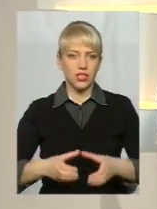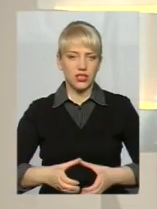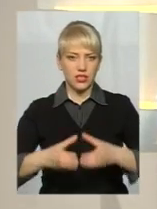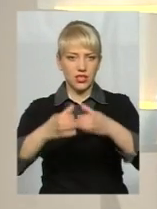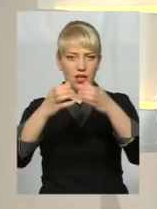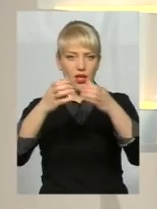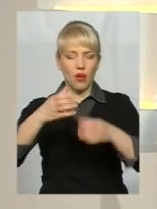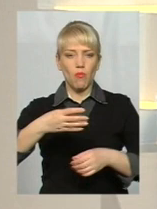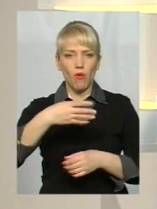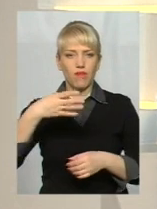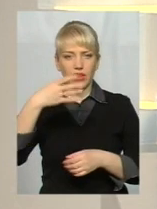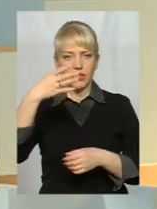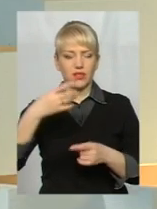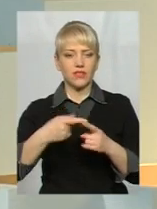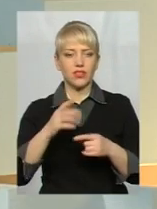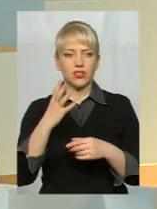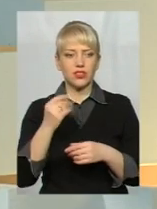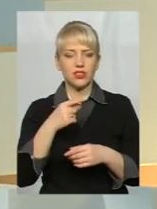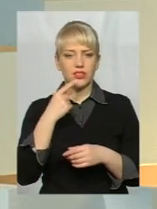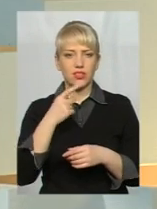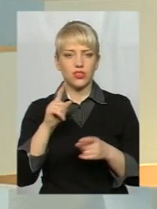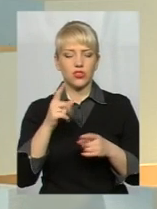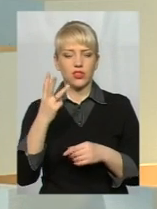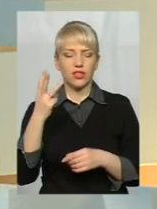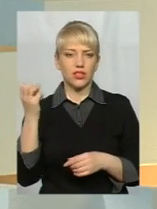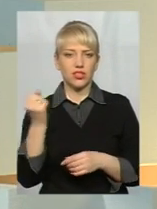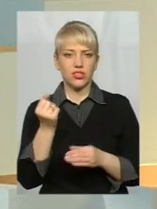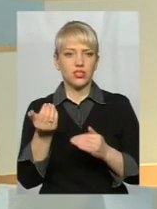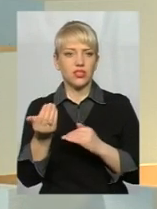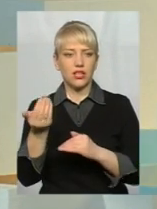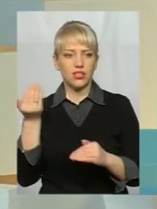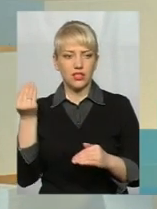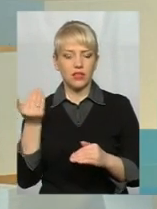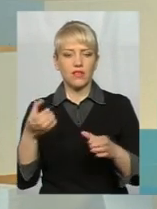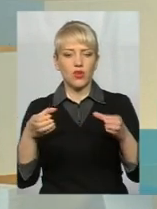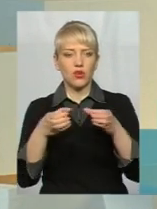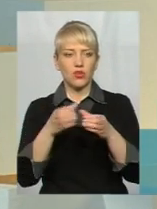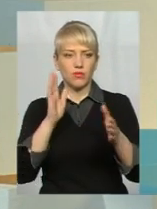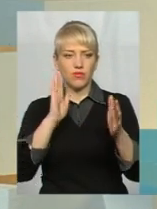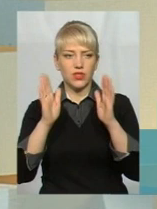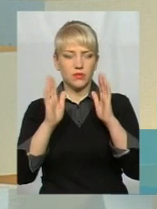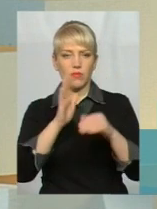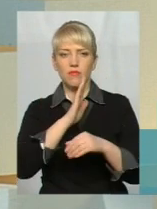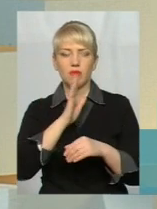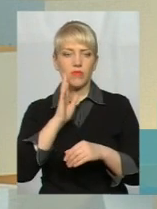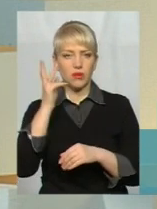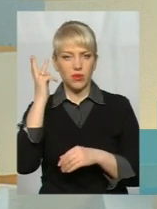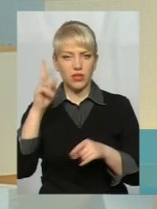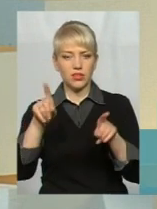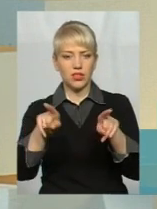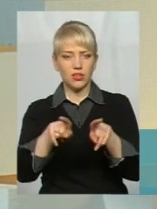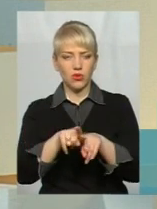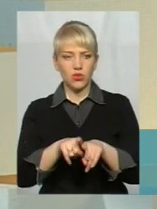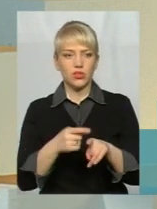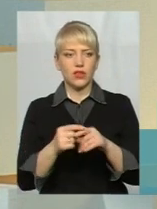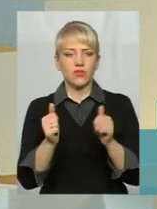зазначити, що буквально три неділі назад в групі Фейсбук мамочки Хмельницького також з